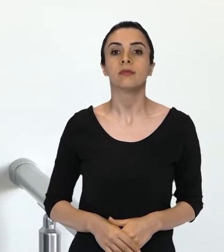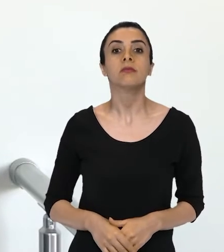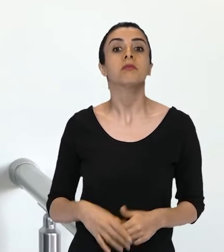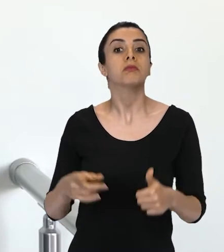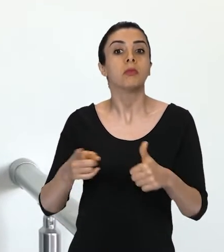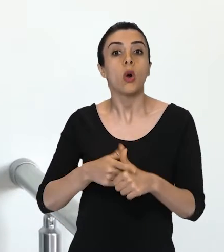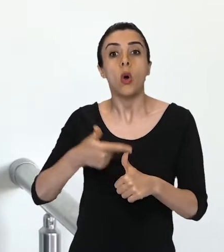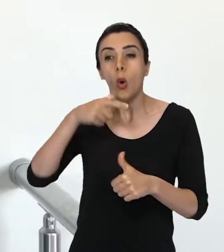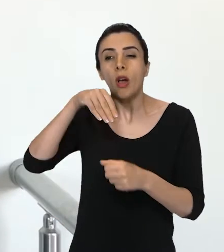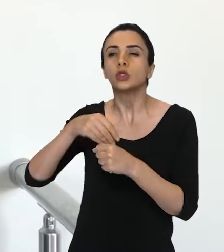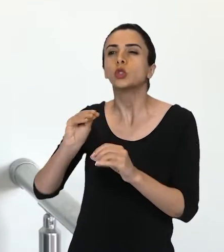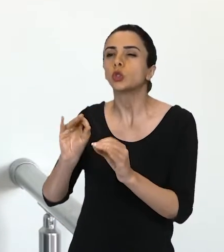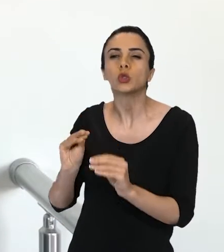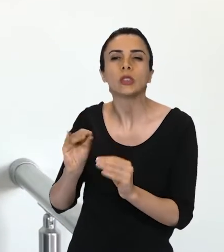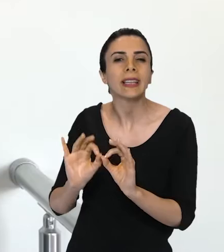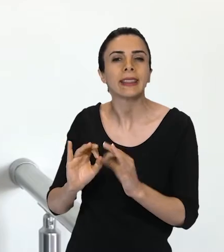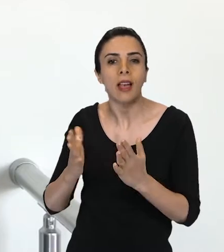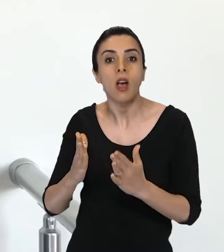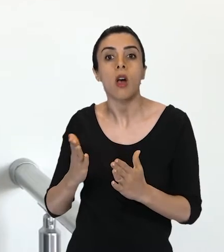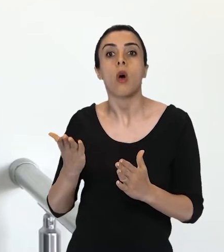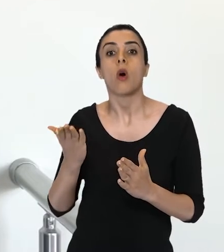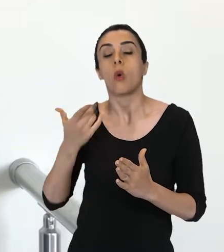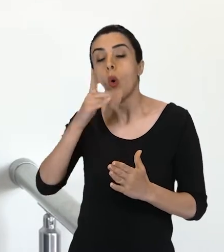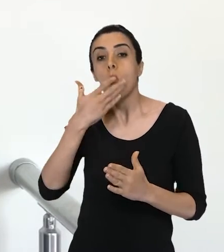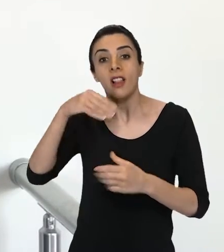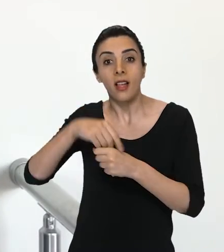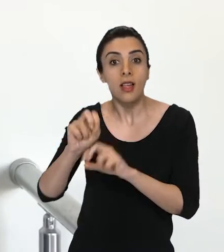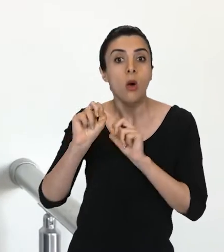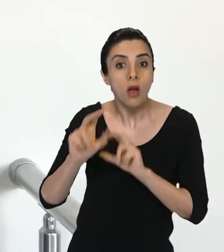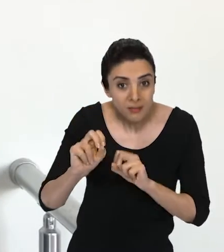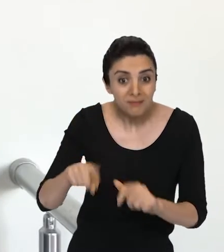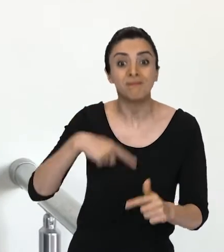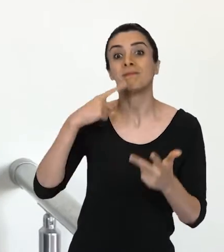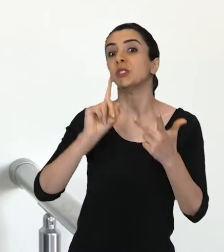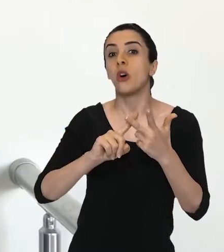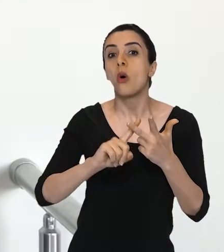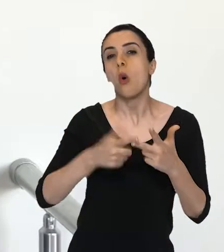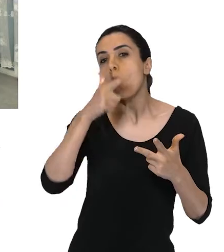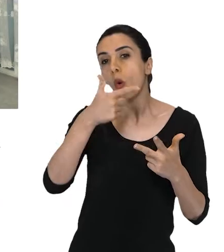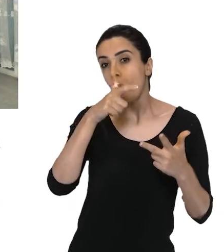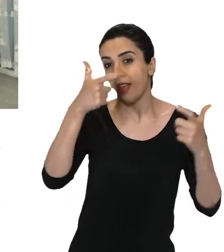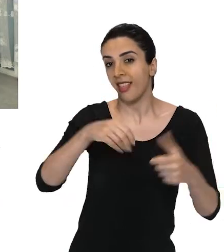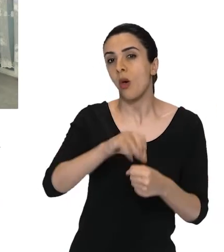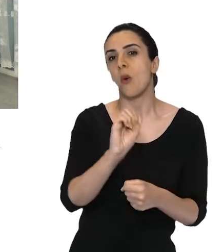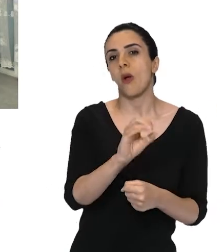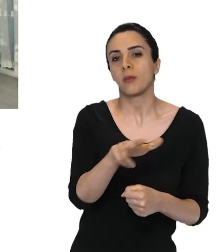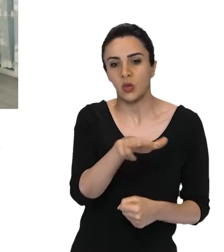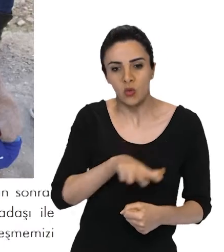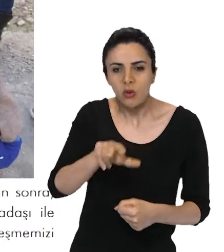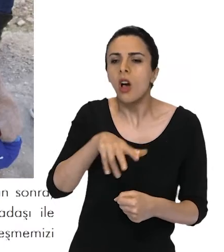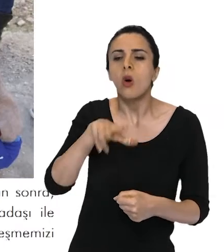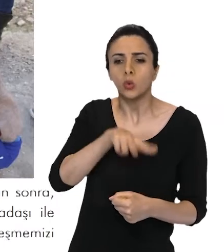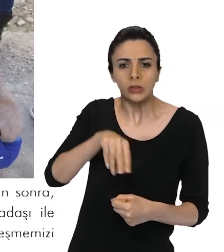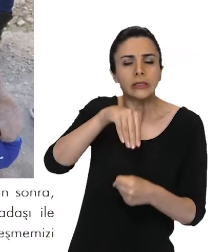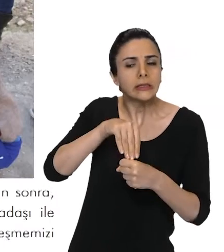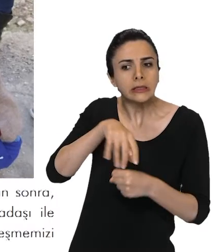Bunlar köyde çocuk olmak, köy okullarında öğretim ve köyde öğretmen olmaktır. Her bölümde alana dair temel bilgiler,